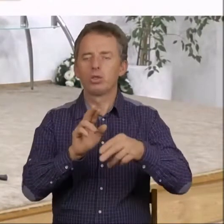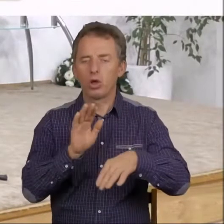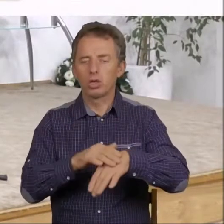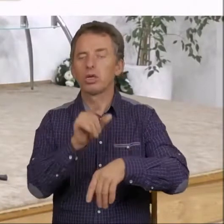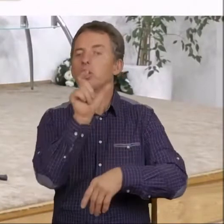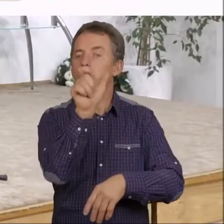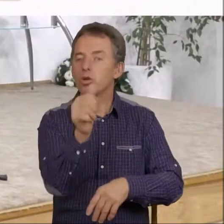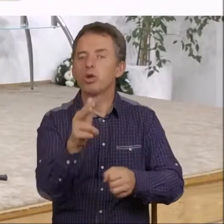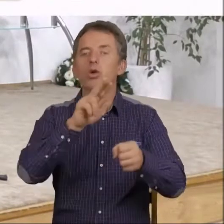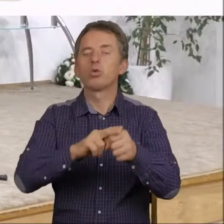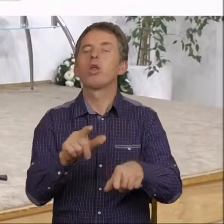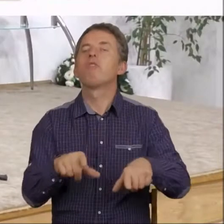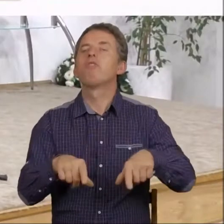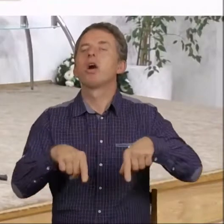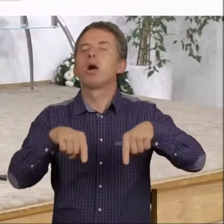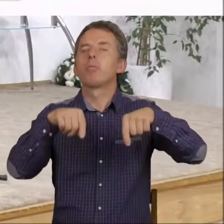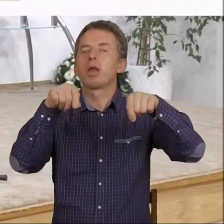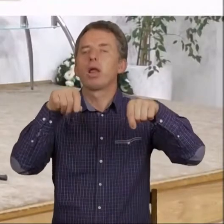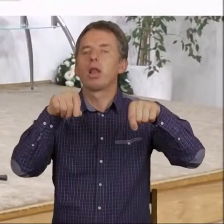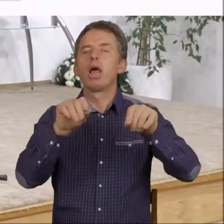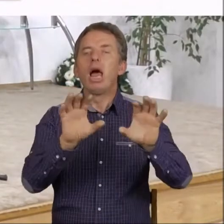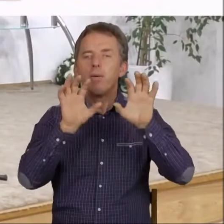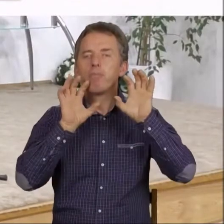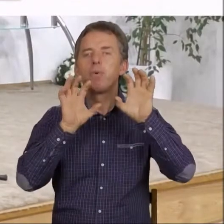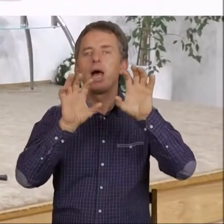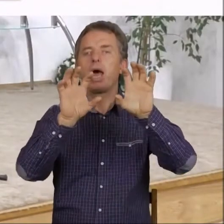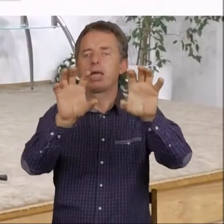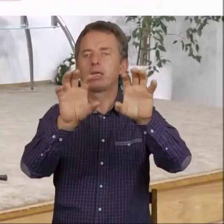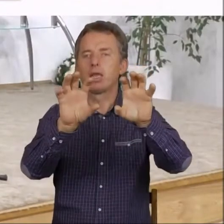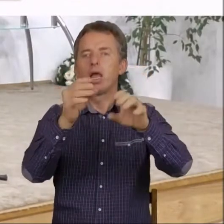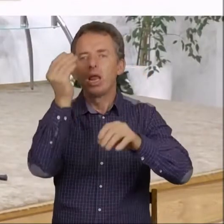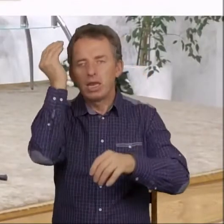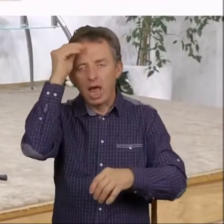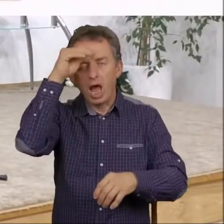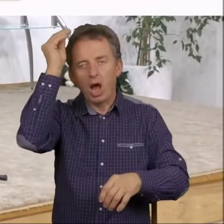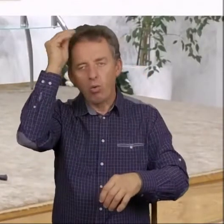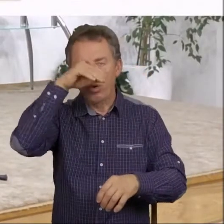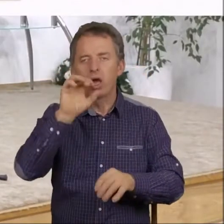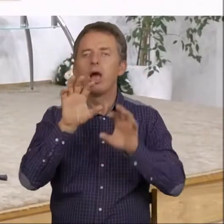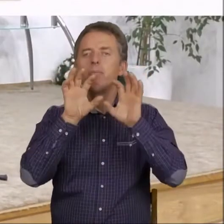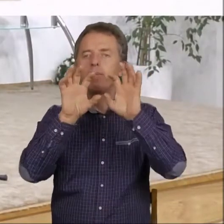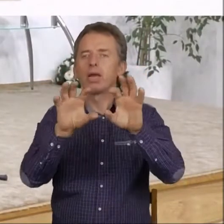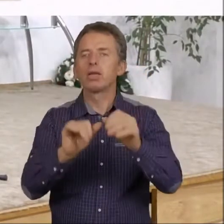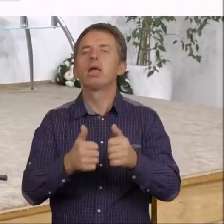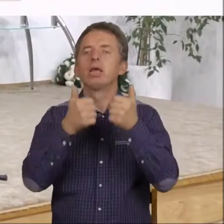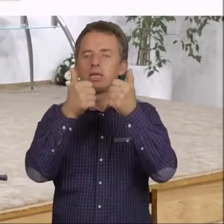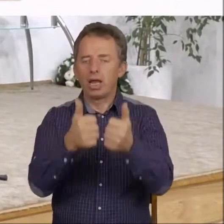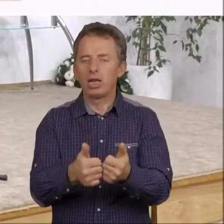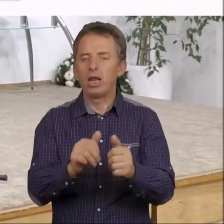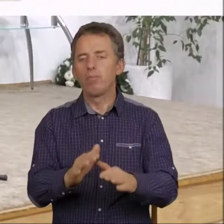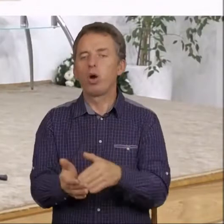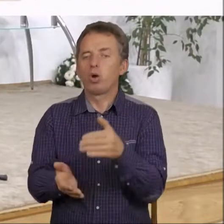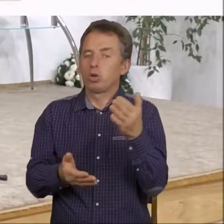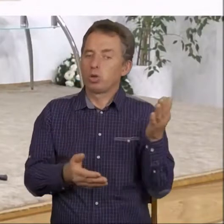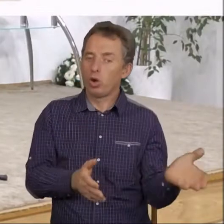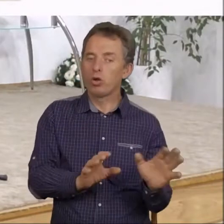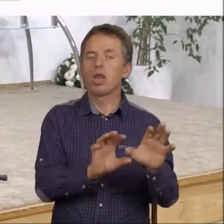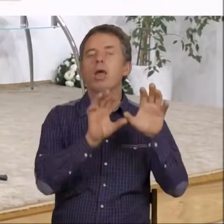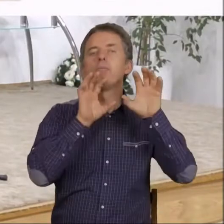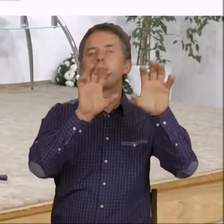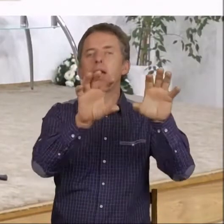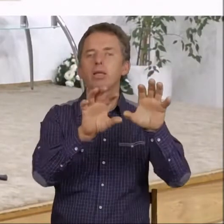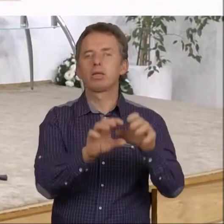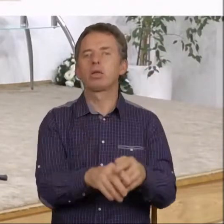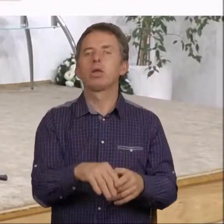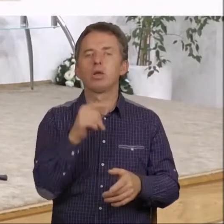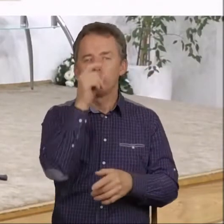którzy wybrali bestię, ideologię bestii, stanęli po stronie bestii, prawda. A więc